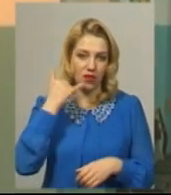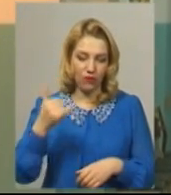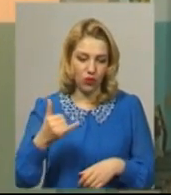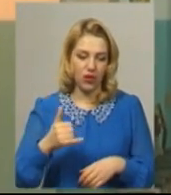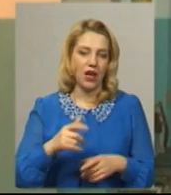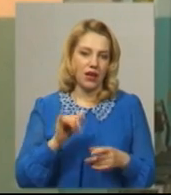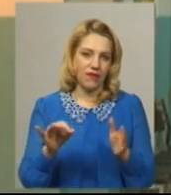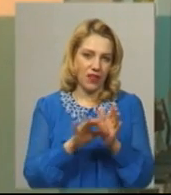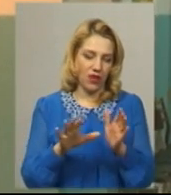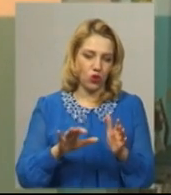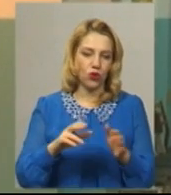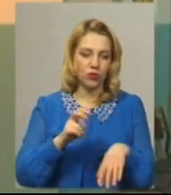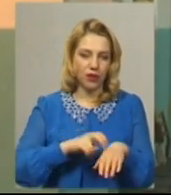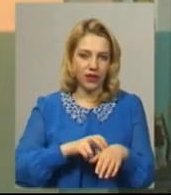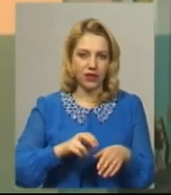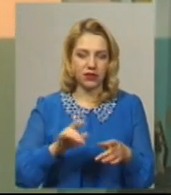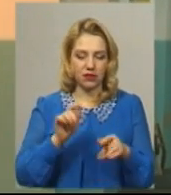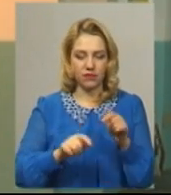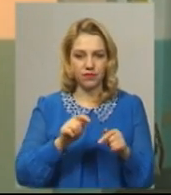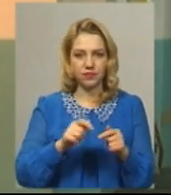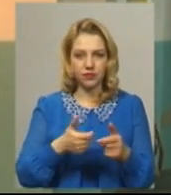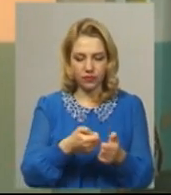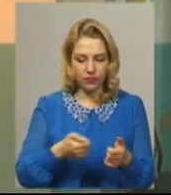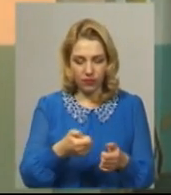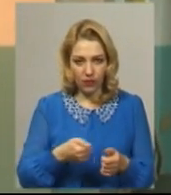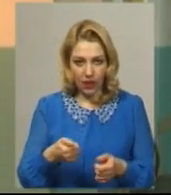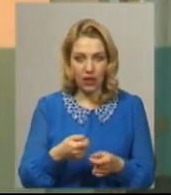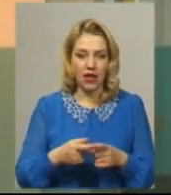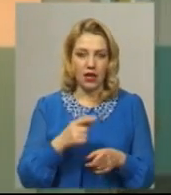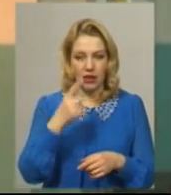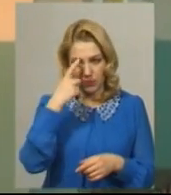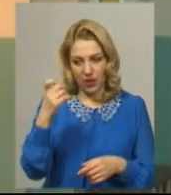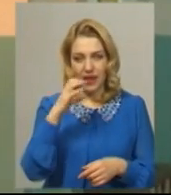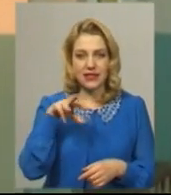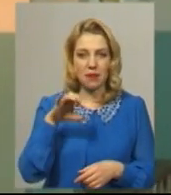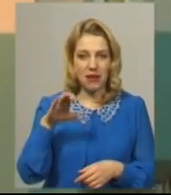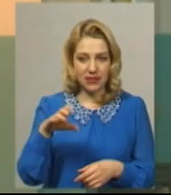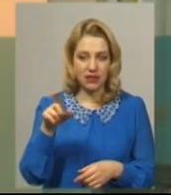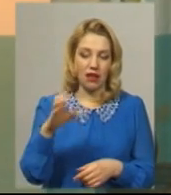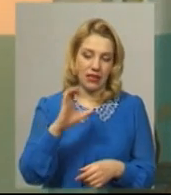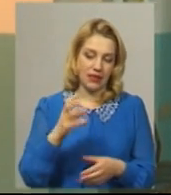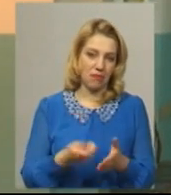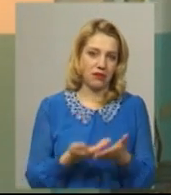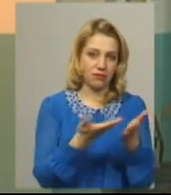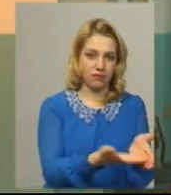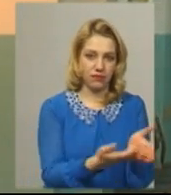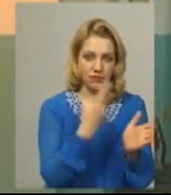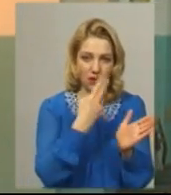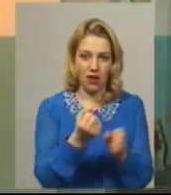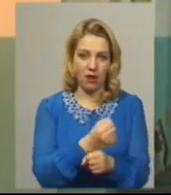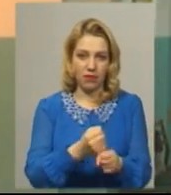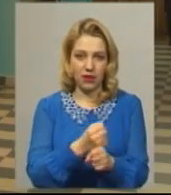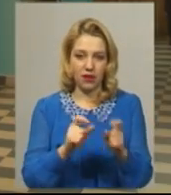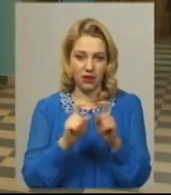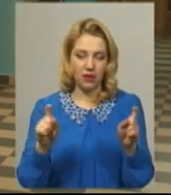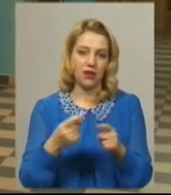виписує в електронному варіанті цей рецепт, пацієнту приходить смс на телефон, і він з цим смс може піти в аптеку і отоварити